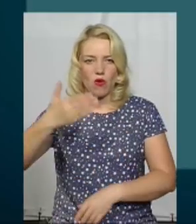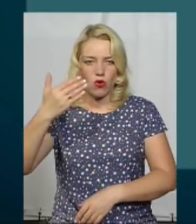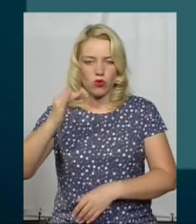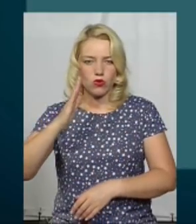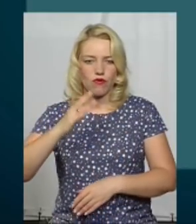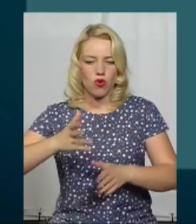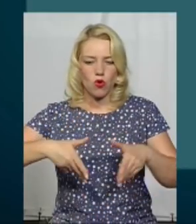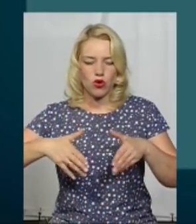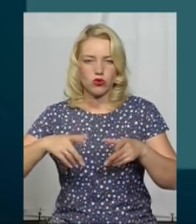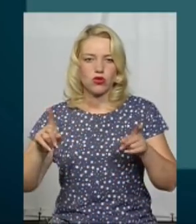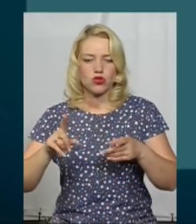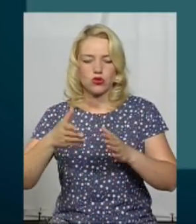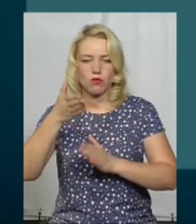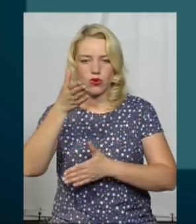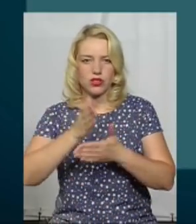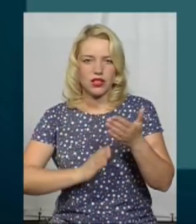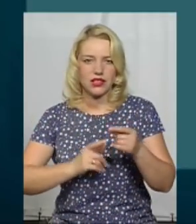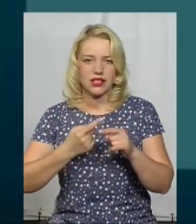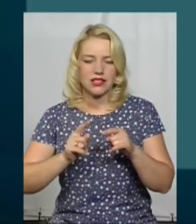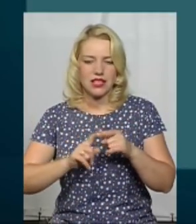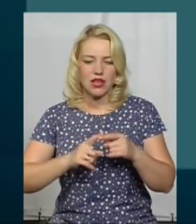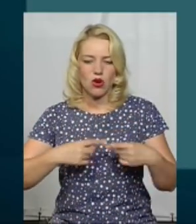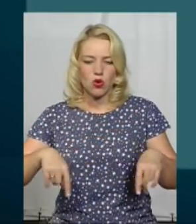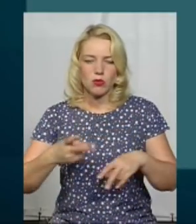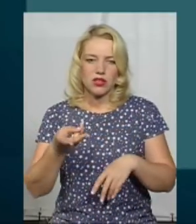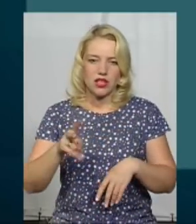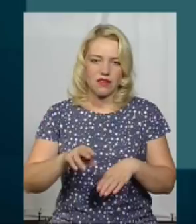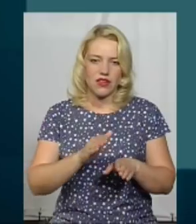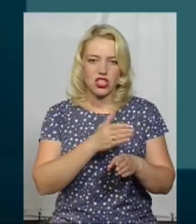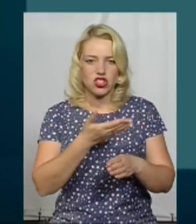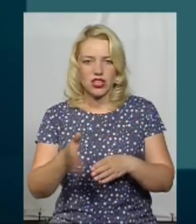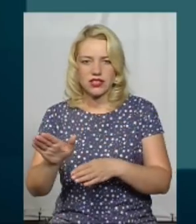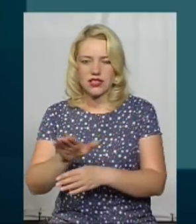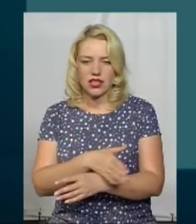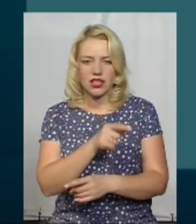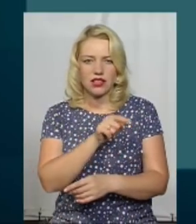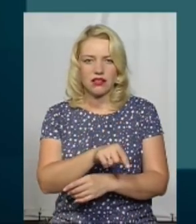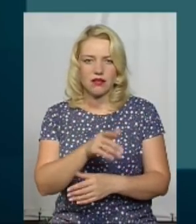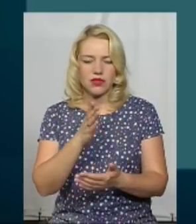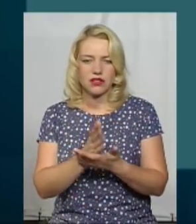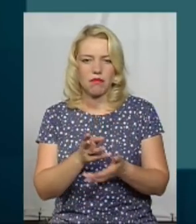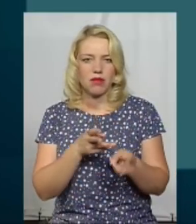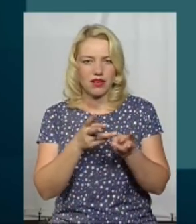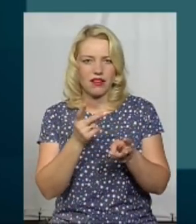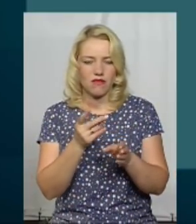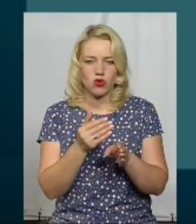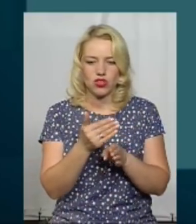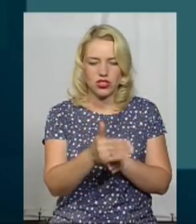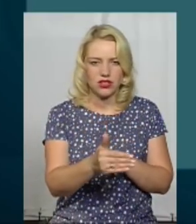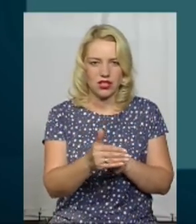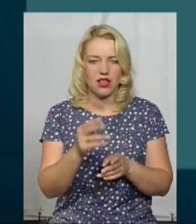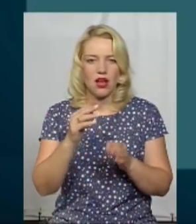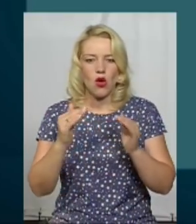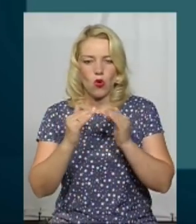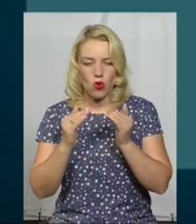щоб розділити цей корпус на дві частини, тому що в другій частині корпусу там у нас розміщена пекарня. Буквально того ж